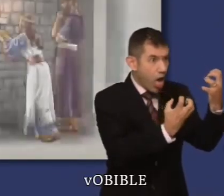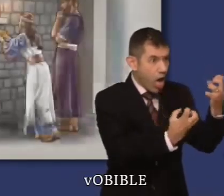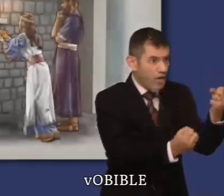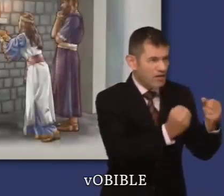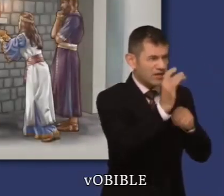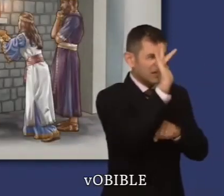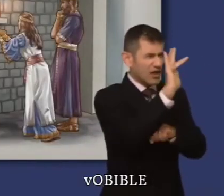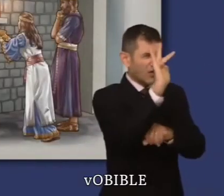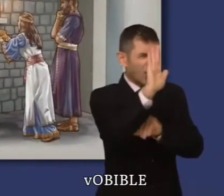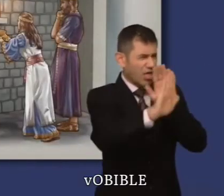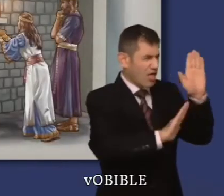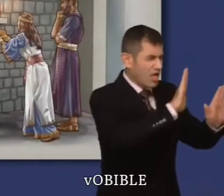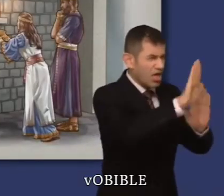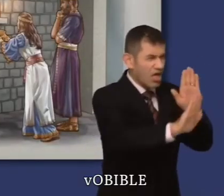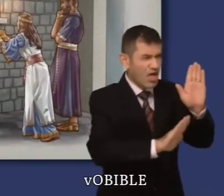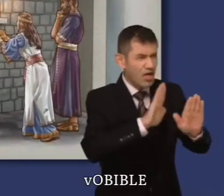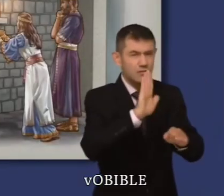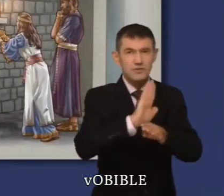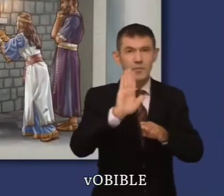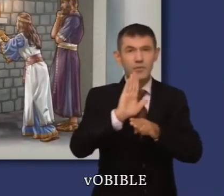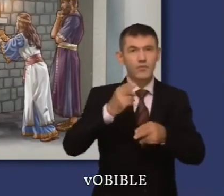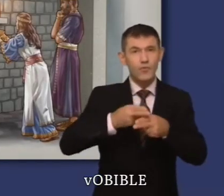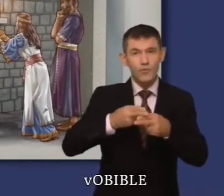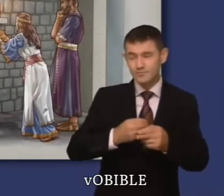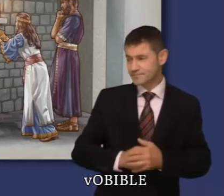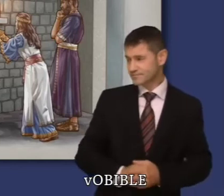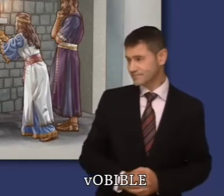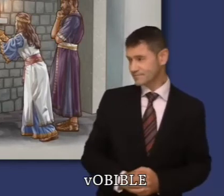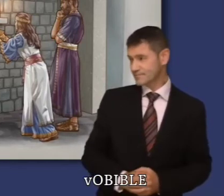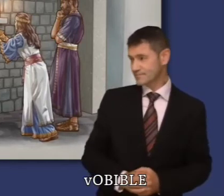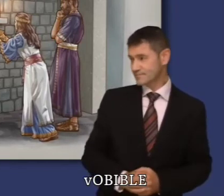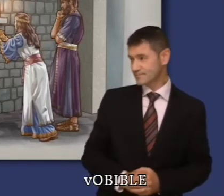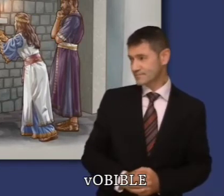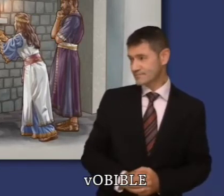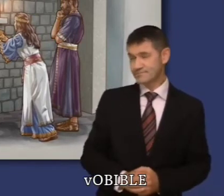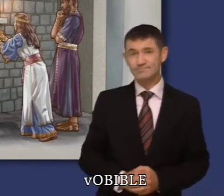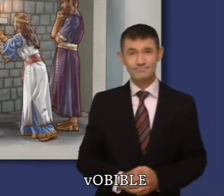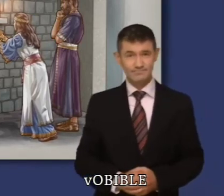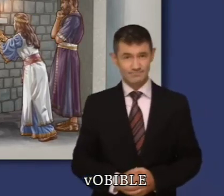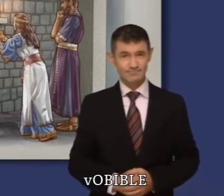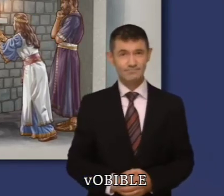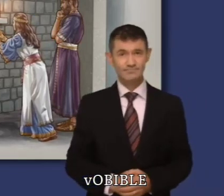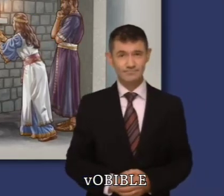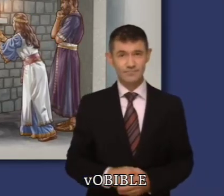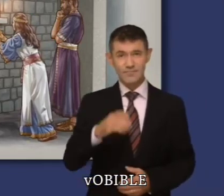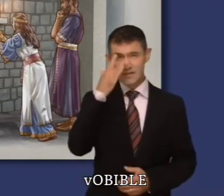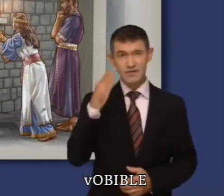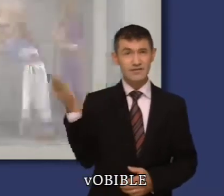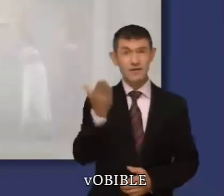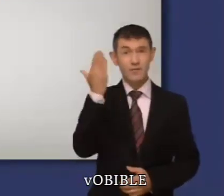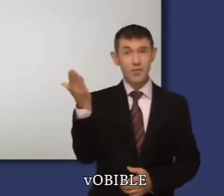Petit à petit, ces femmes païennes influencent son cœur pour qu'ils servent d'autres dieux comme Astarté et Milcom.